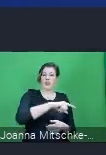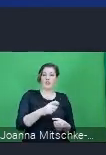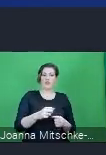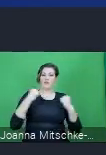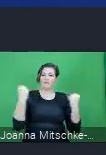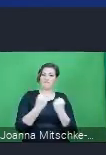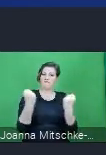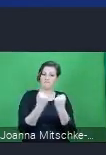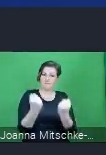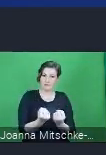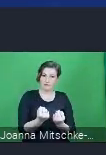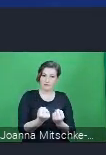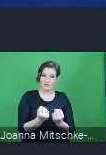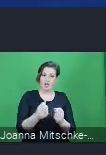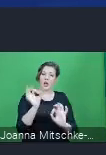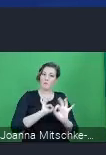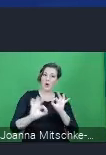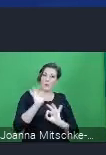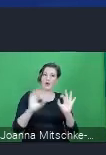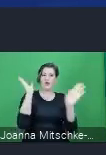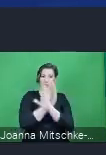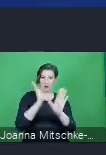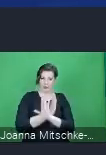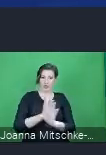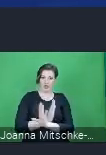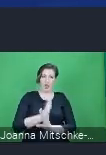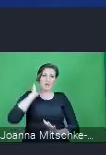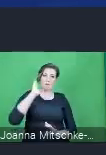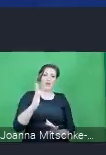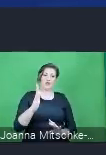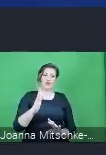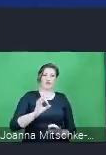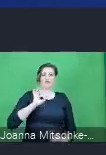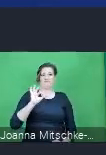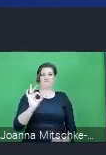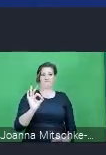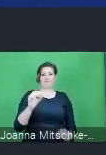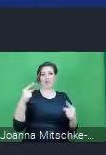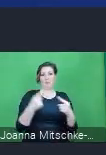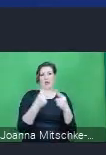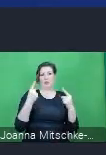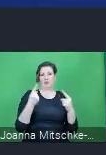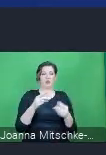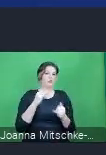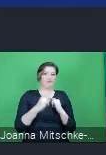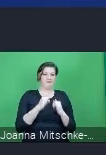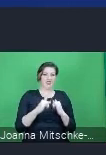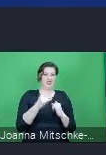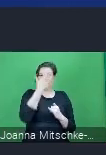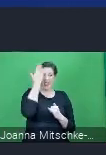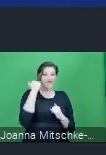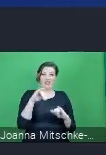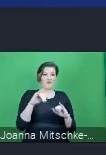jakości powietrza faktycznie zaczęły być skuteczne. Bo jak wiemy, no bez wiedzy o tym, czym walimy i